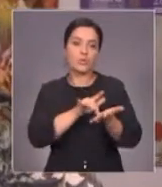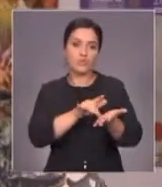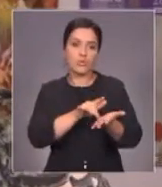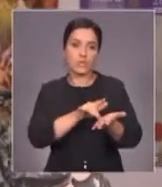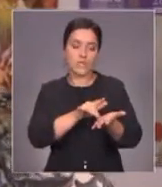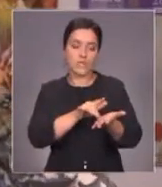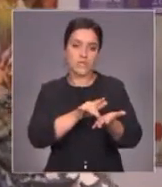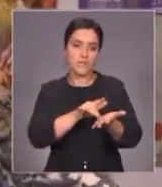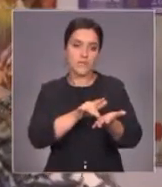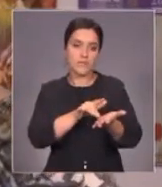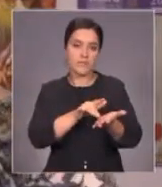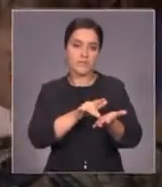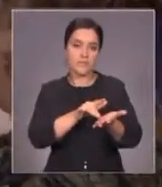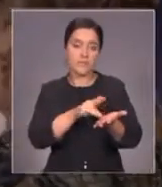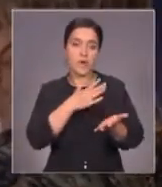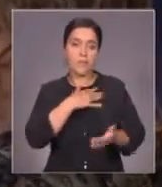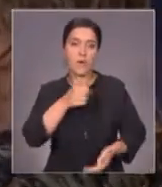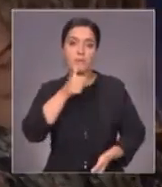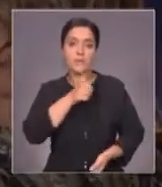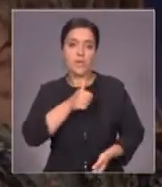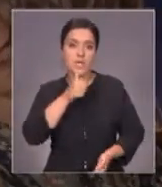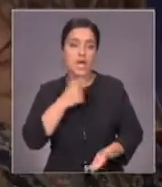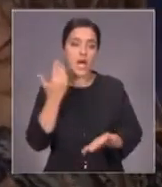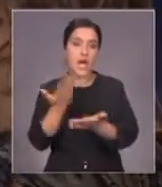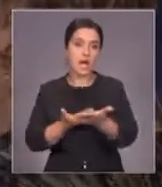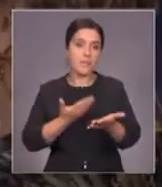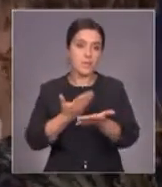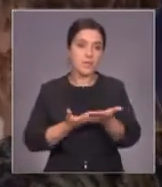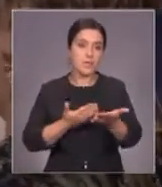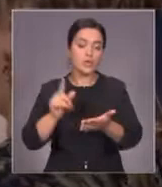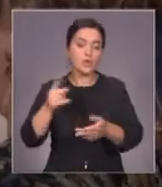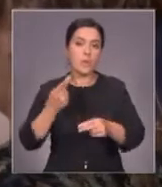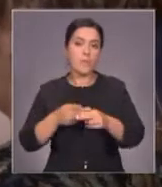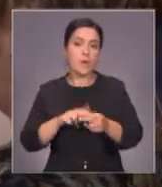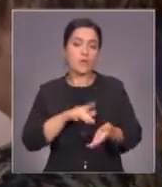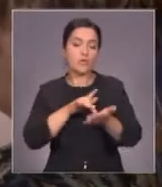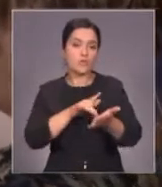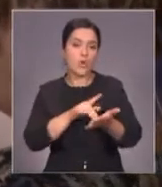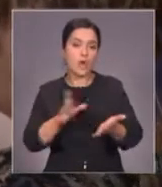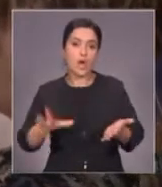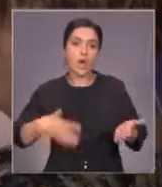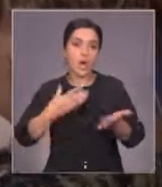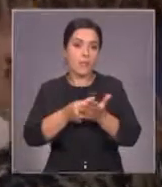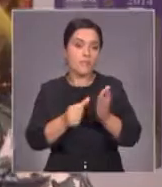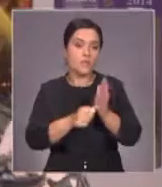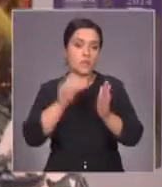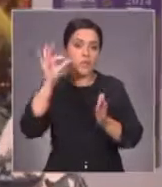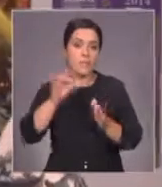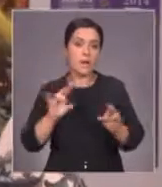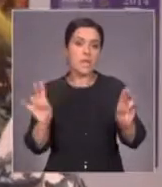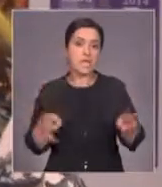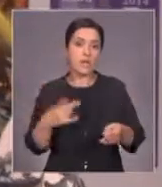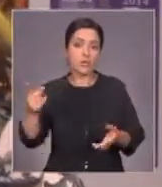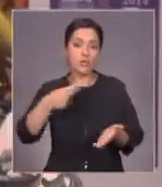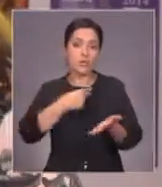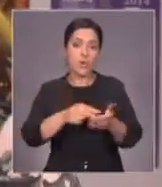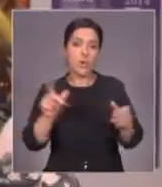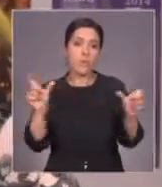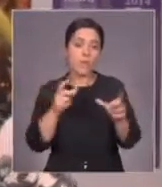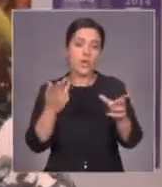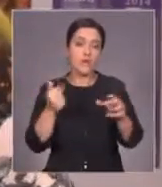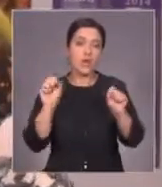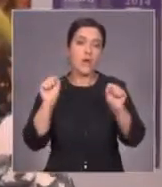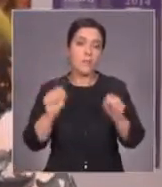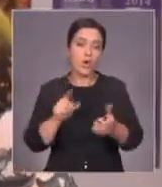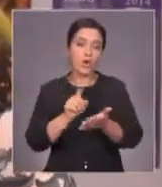тоже. Мы пытались объяснить, что эта отрасль не должна облагаться. Люди не должны. Да, хорошо, если они покупают в магазине что-то, они